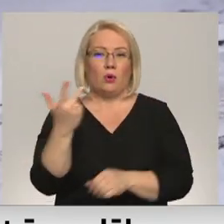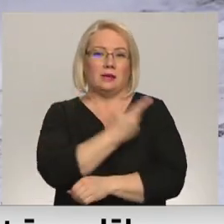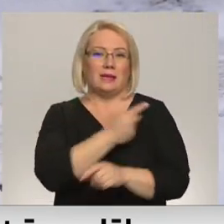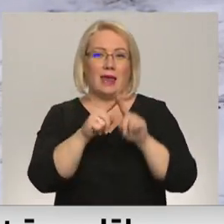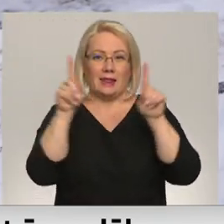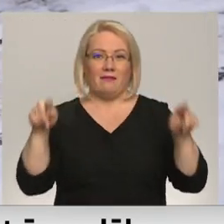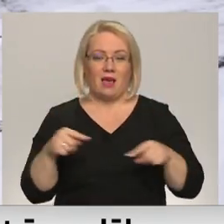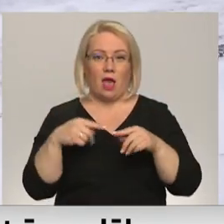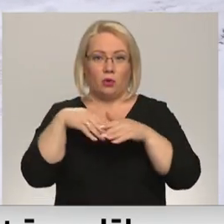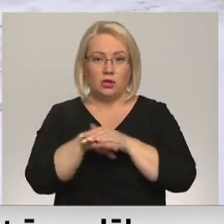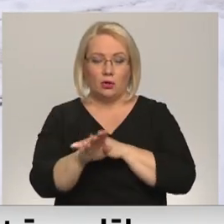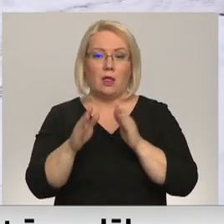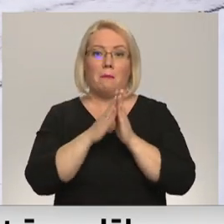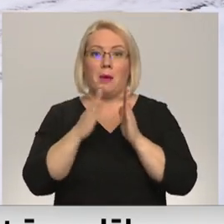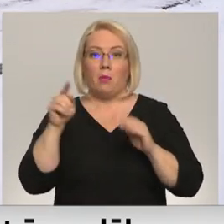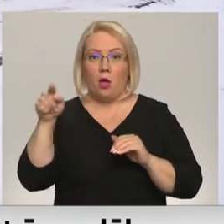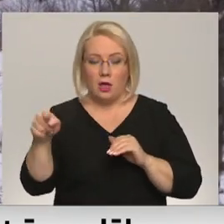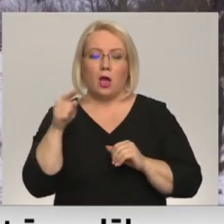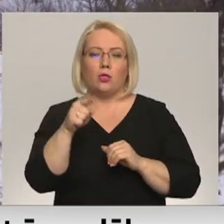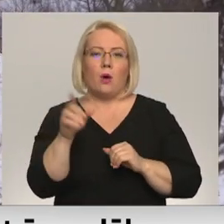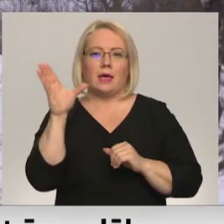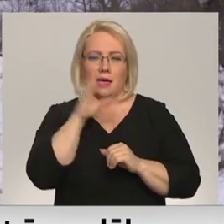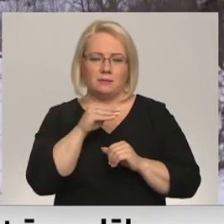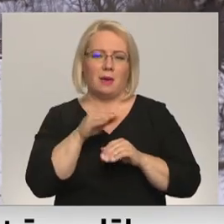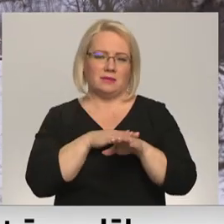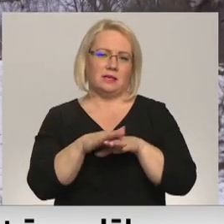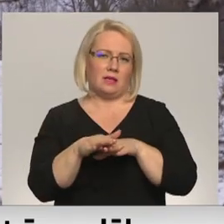izdrukāt, piemēram, biblioteku, to iespējams īstenot.